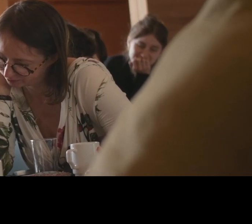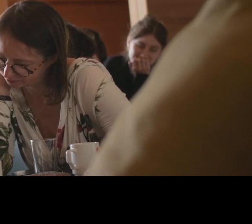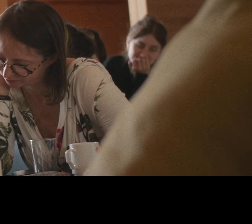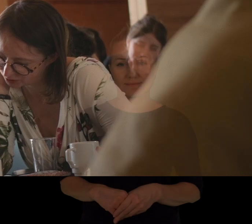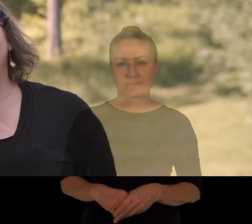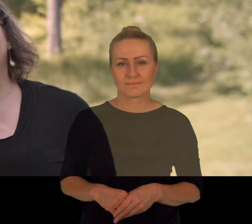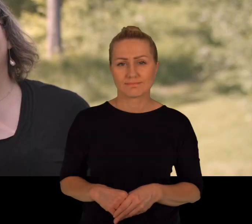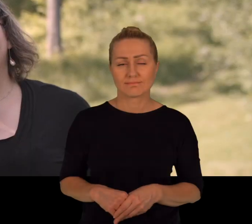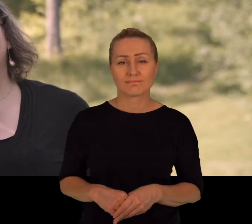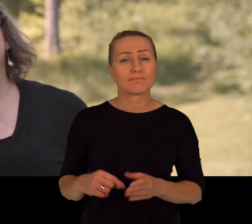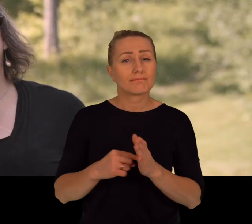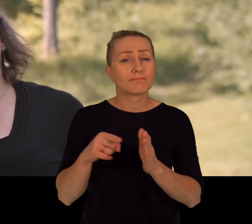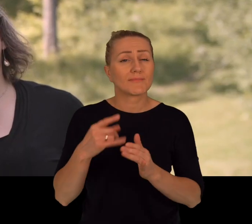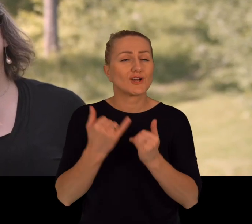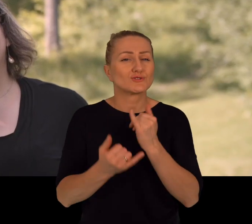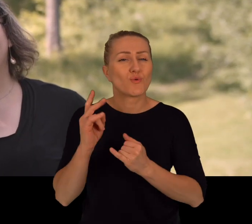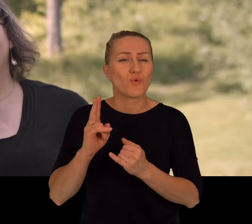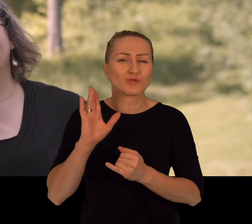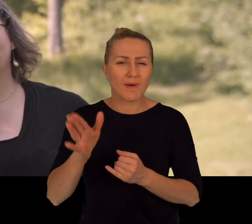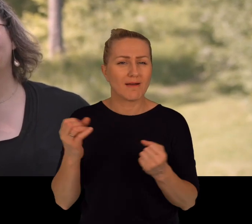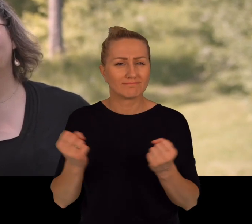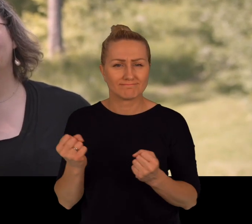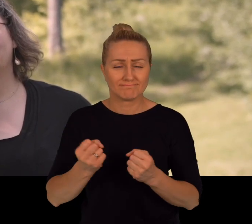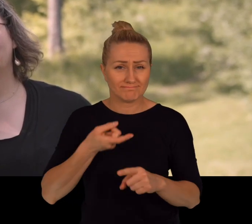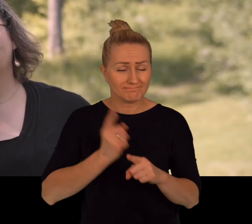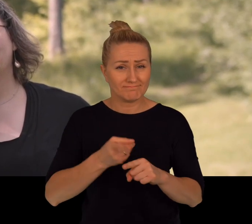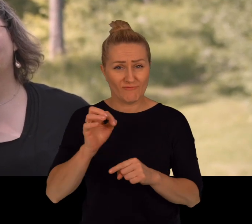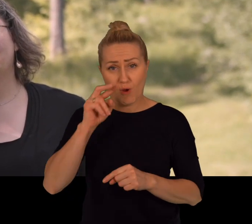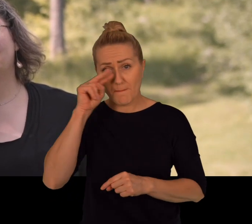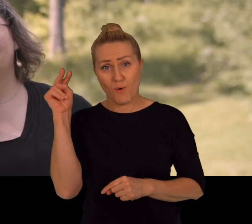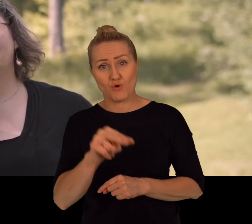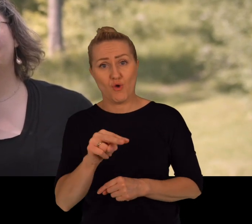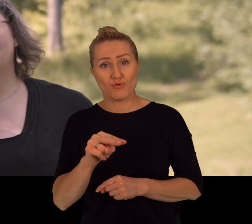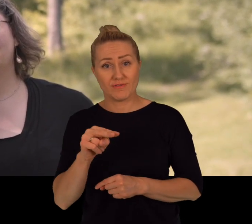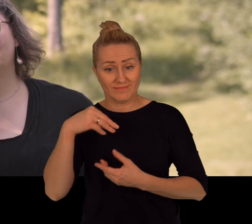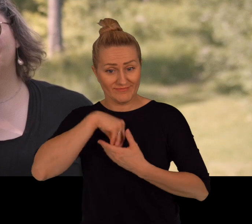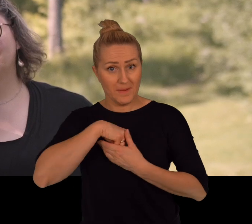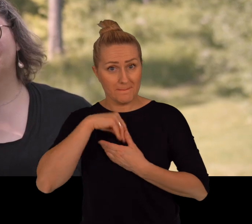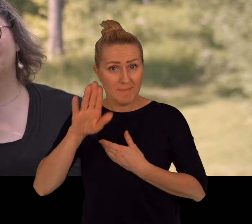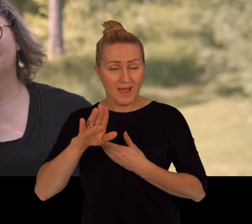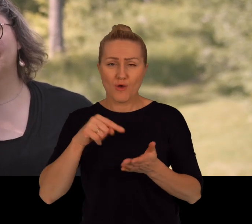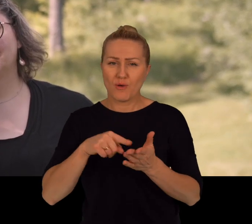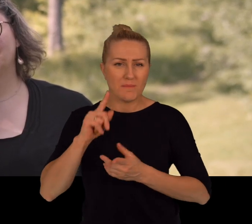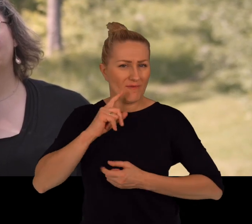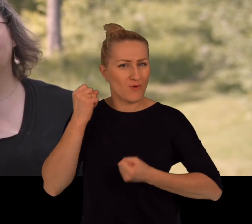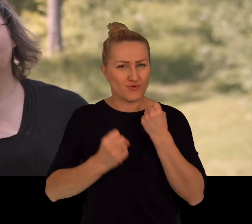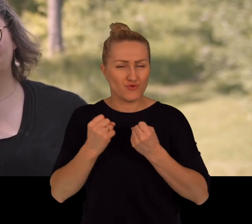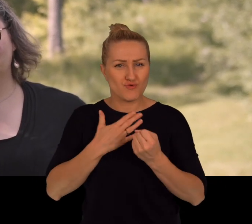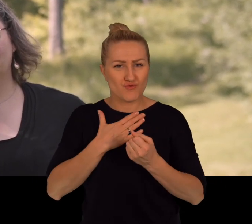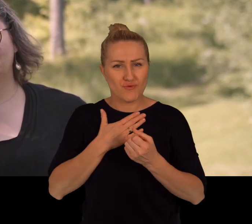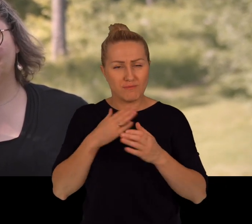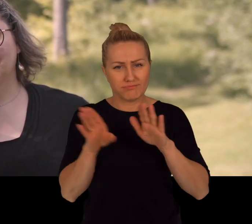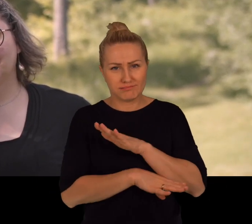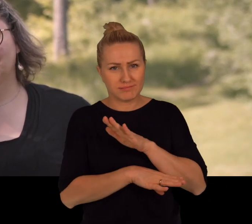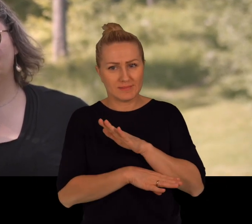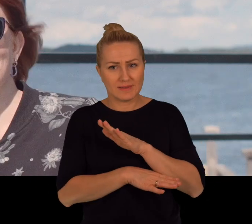when someone has decidedly wiedzieć radykalne poglądy w ramach swojego pakietu, to bardzo trudno jest z tego